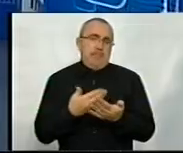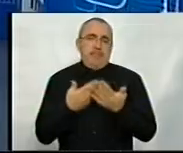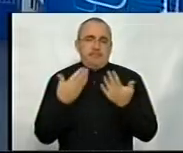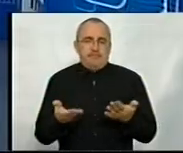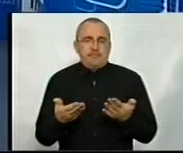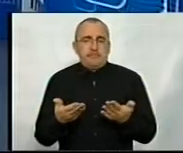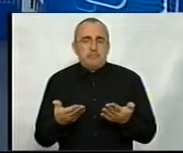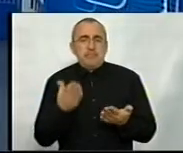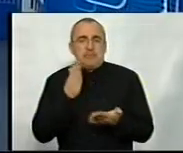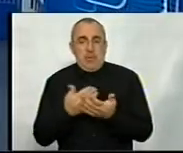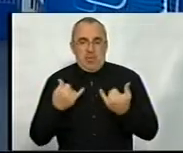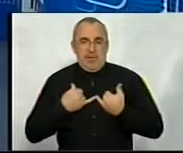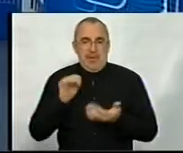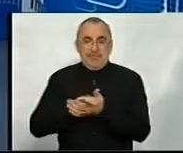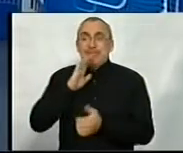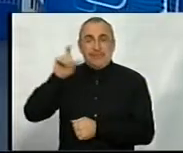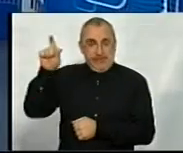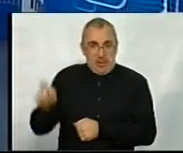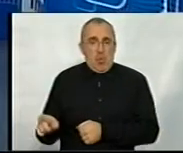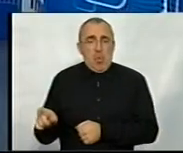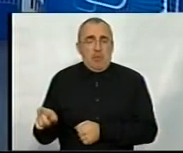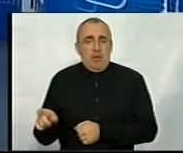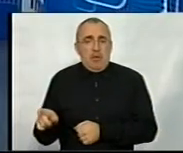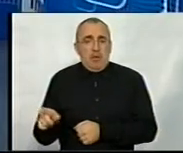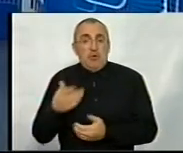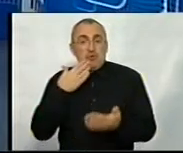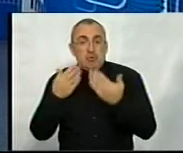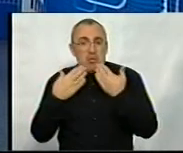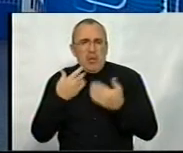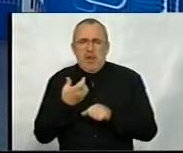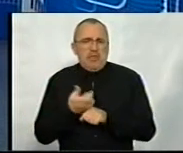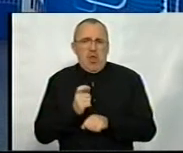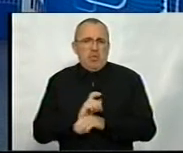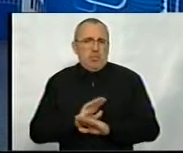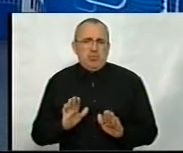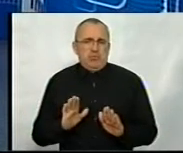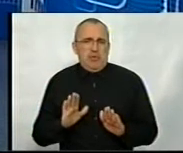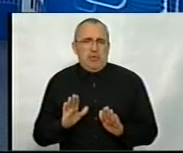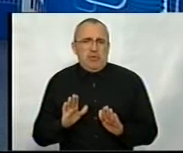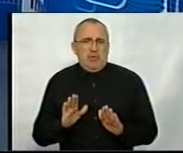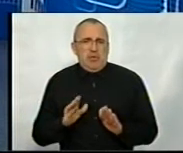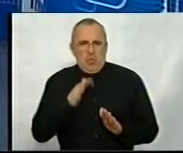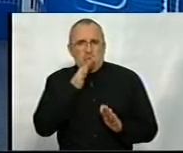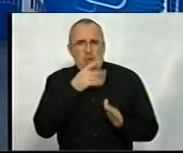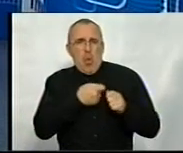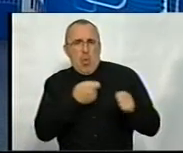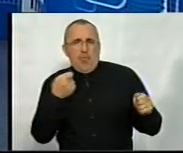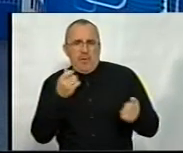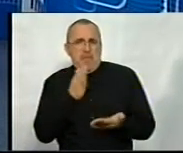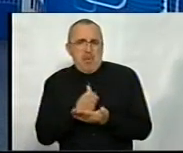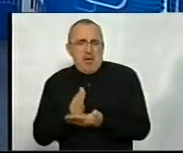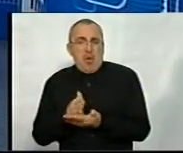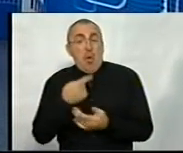є в мене знайома, яка в стосунках не дуже довгий час перебуває, але